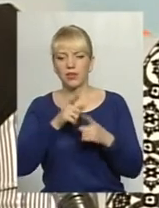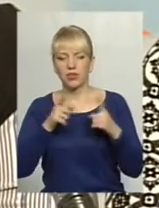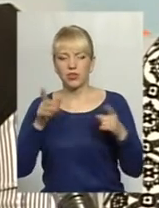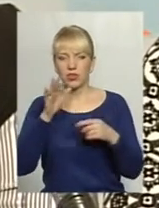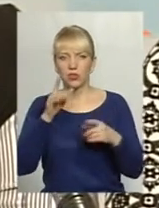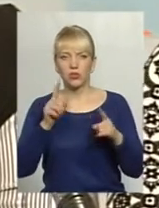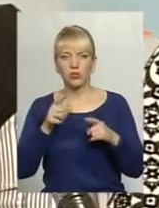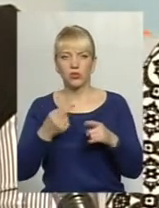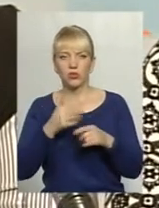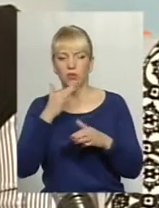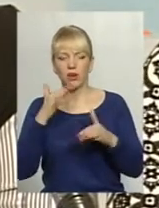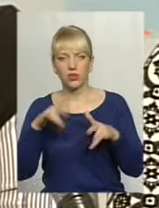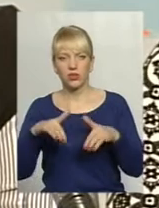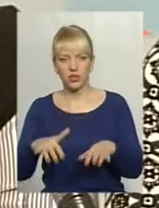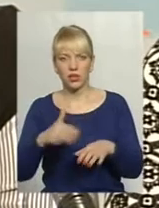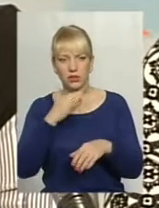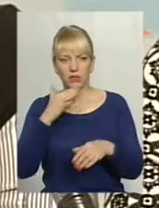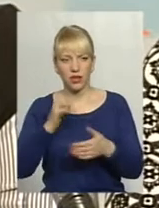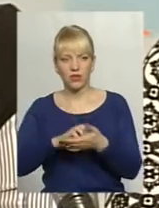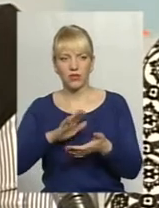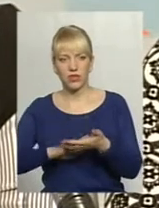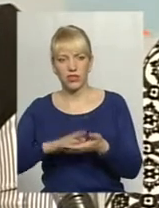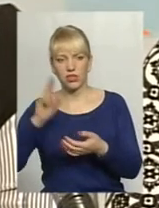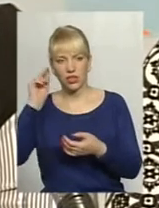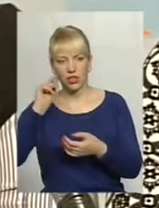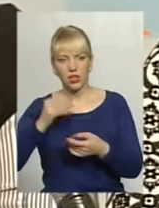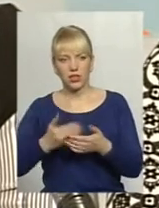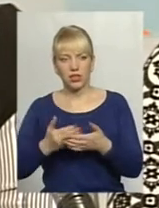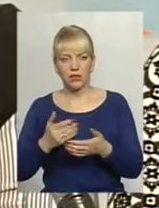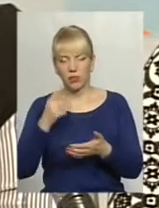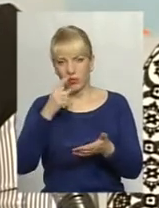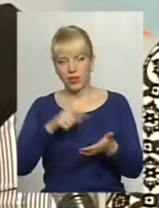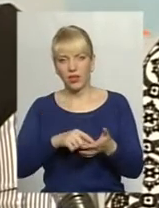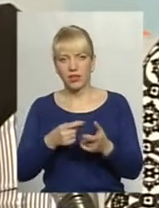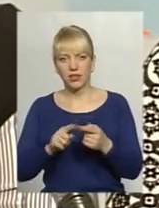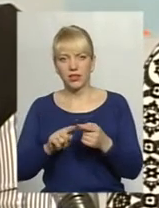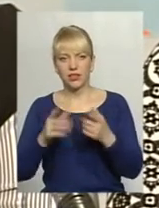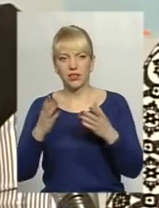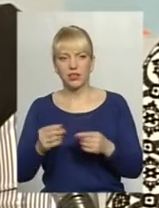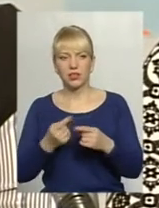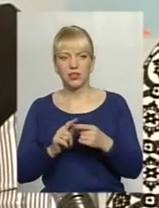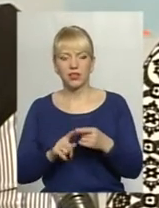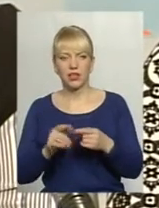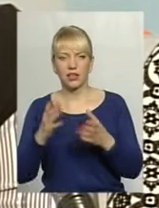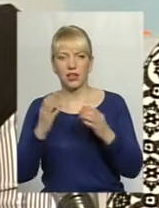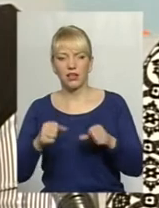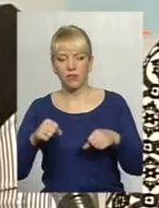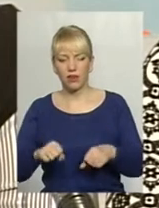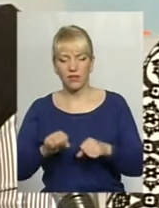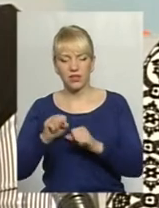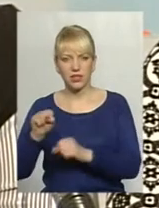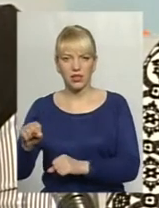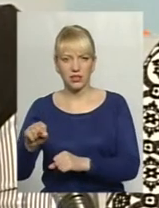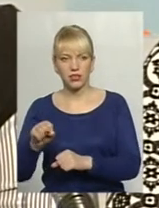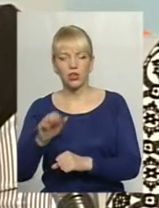оскільки дуже багато заходів, багато відзначених дат припадає саме на оці дні. Це і День прав захисту